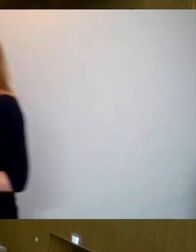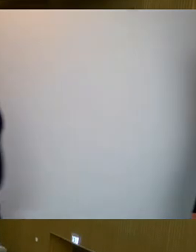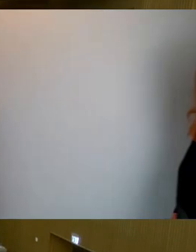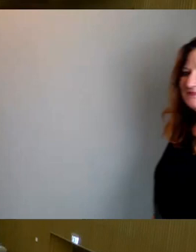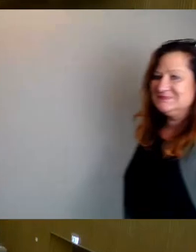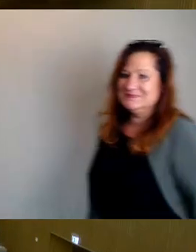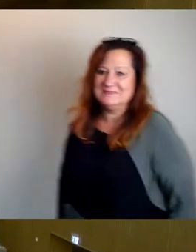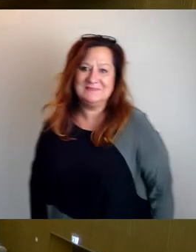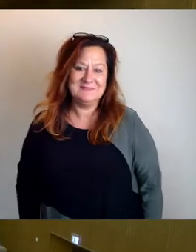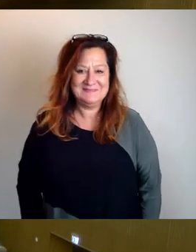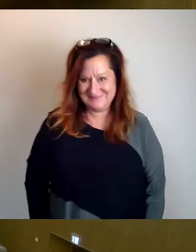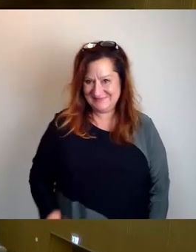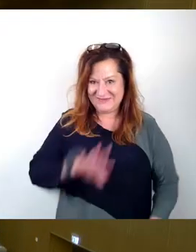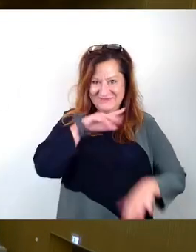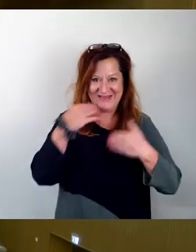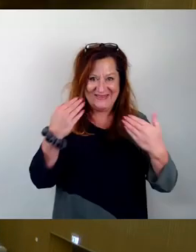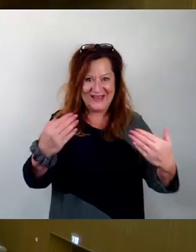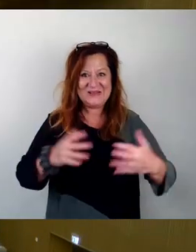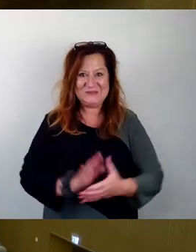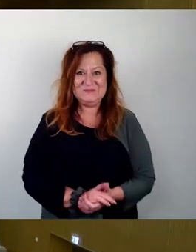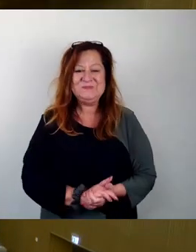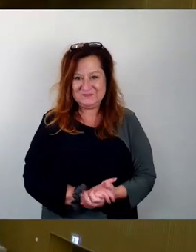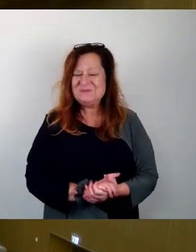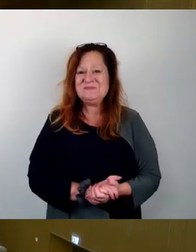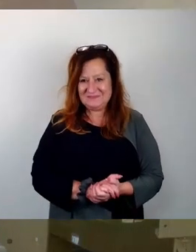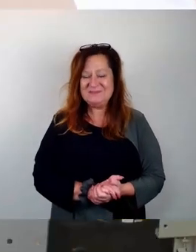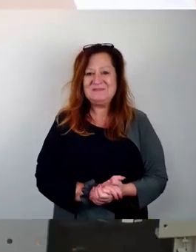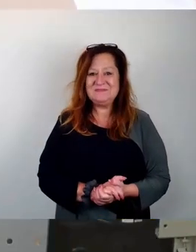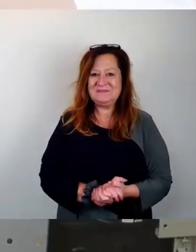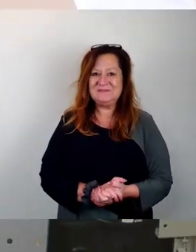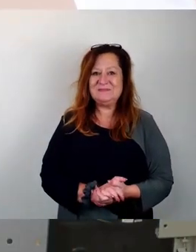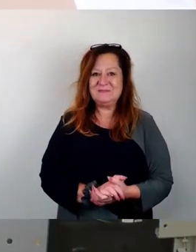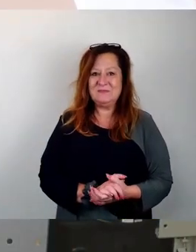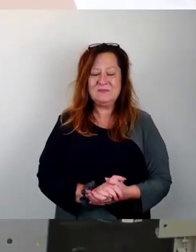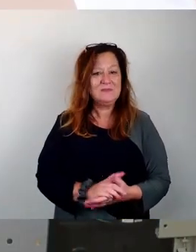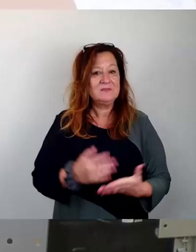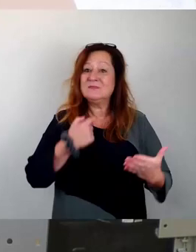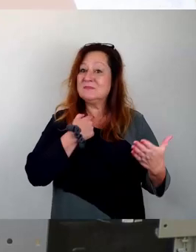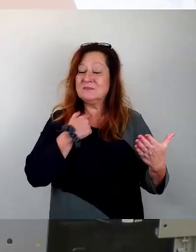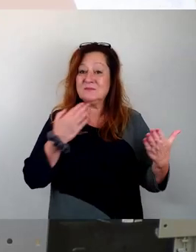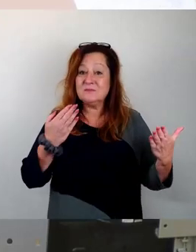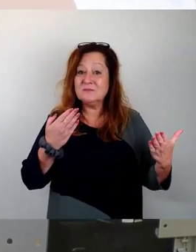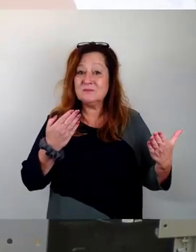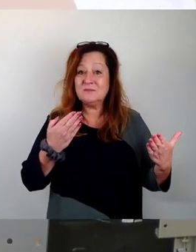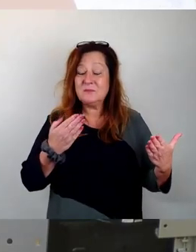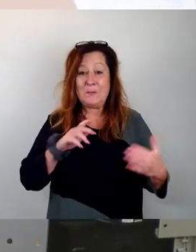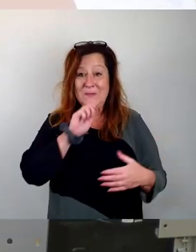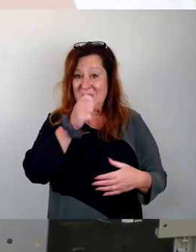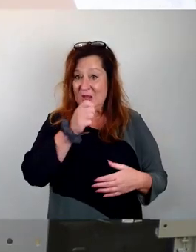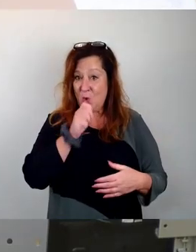Dank für die Möglichkeit, Ihnen das Anliegen unserer Petitionen für Anwohnersicherheit zu erläutern.